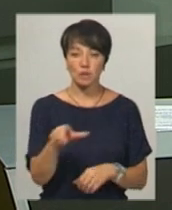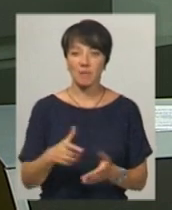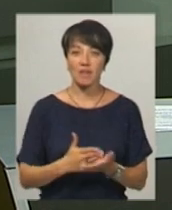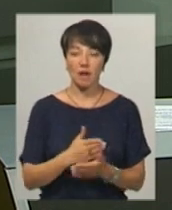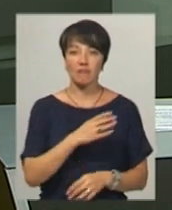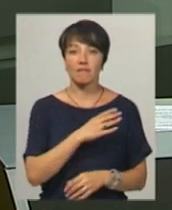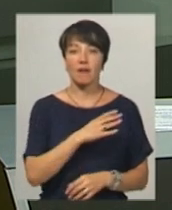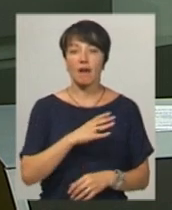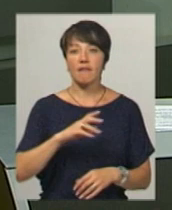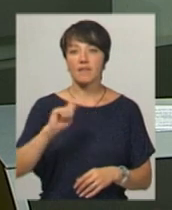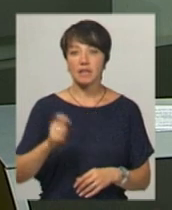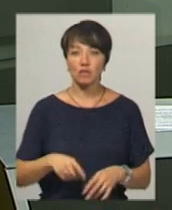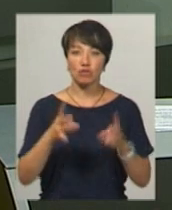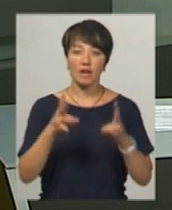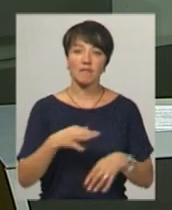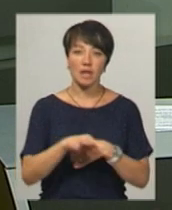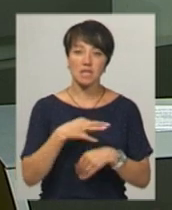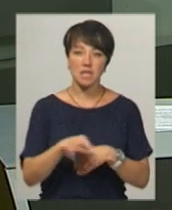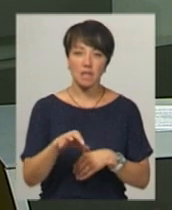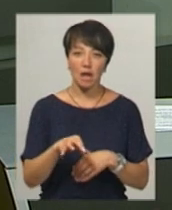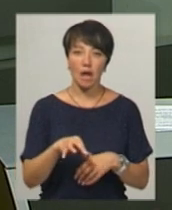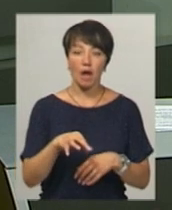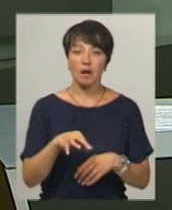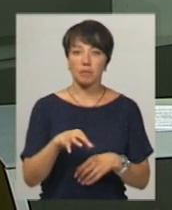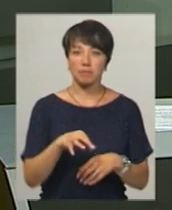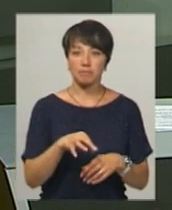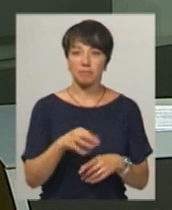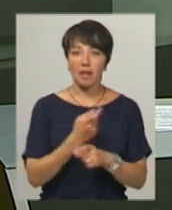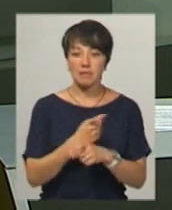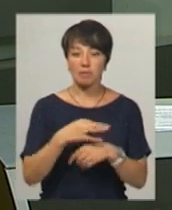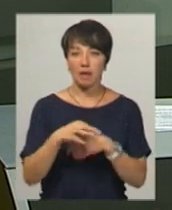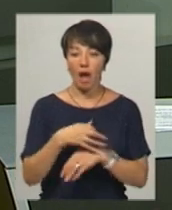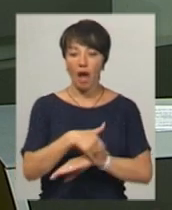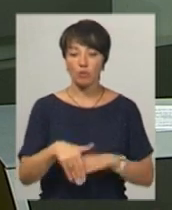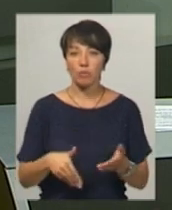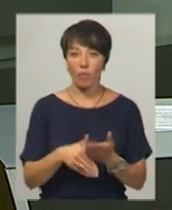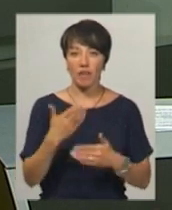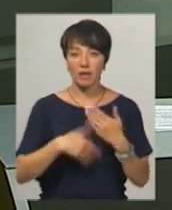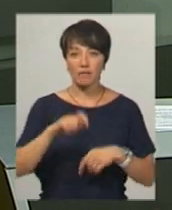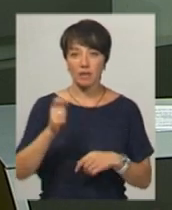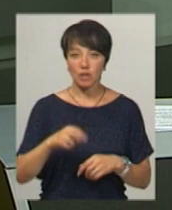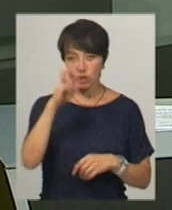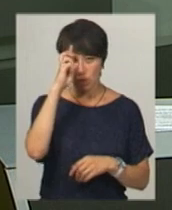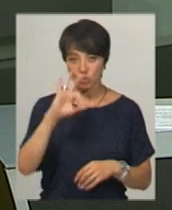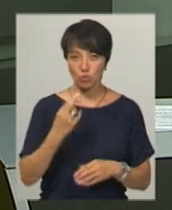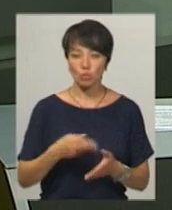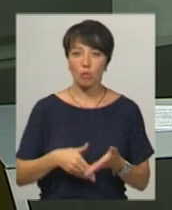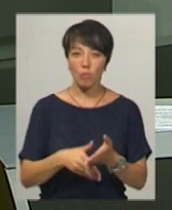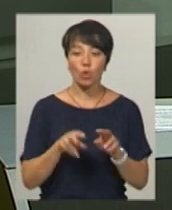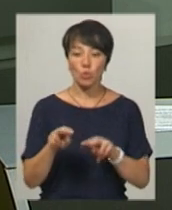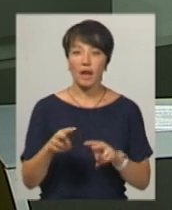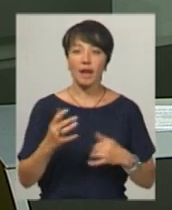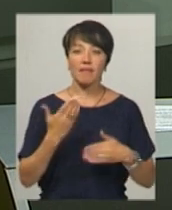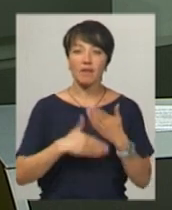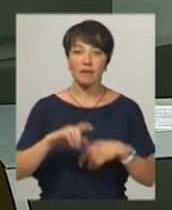ветеранам війни та жертвам нацистських переслідувань, адресної допомоги інвалідам війни, державної соціальної допомоги на догляд інвалідам